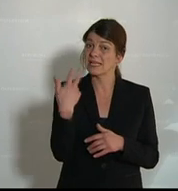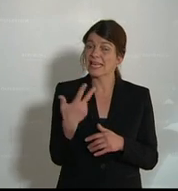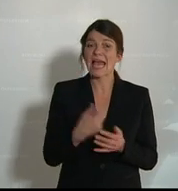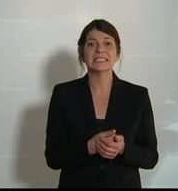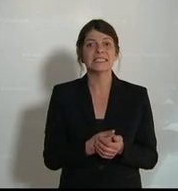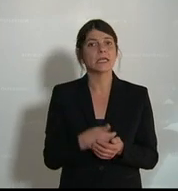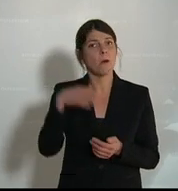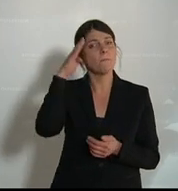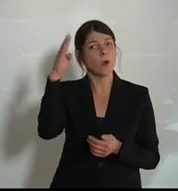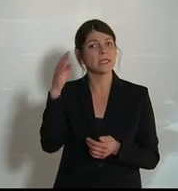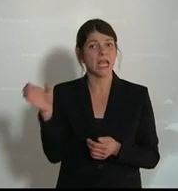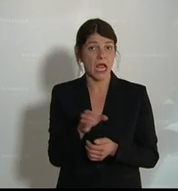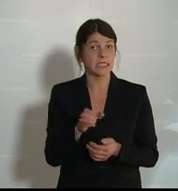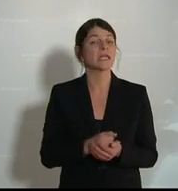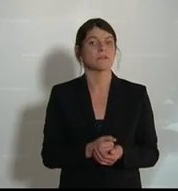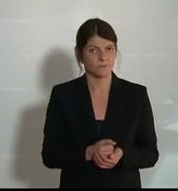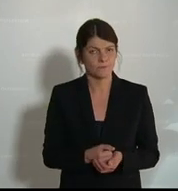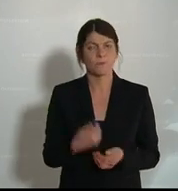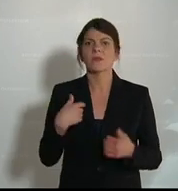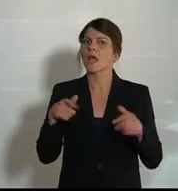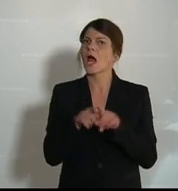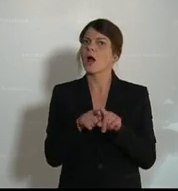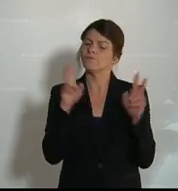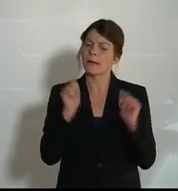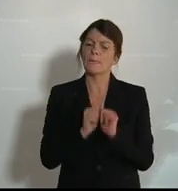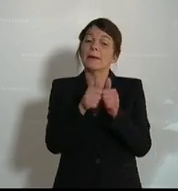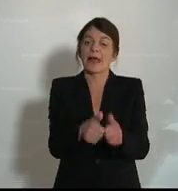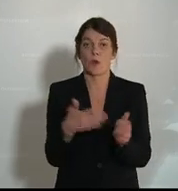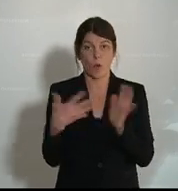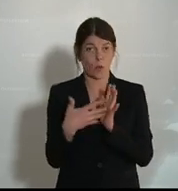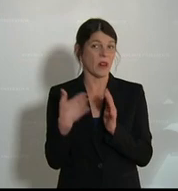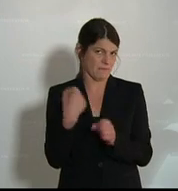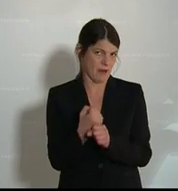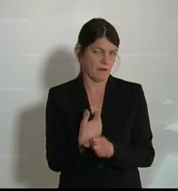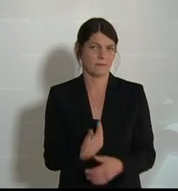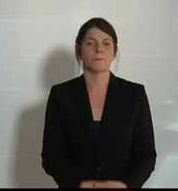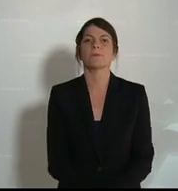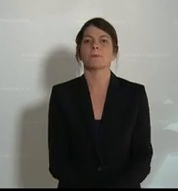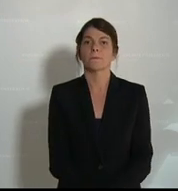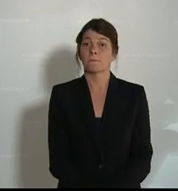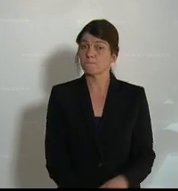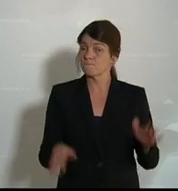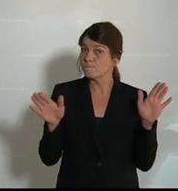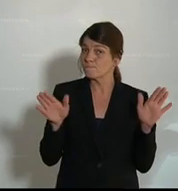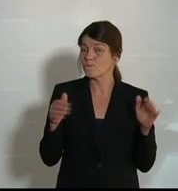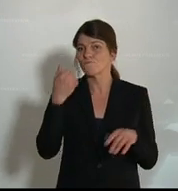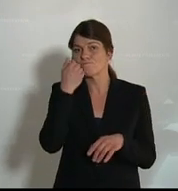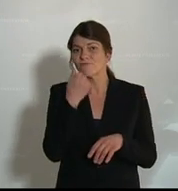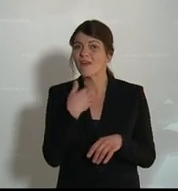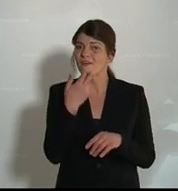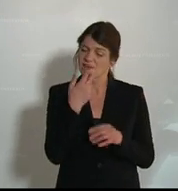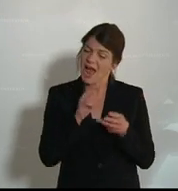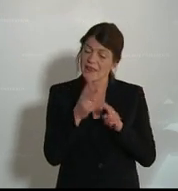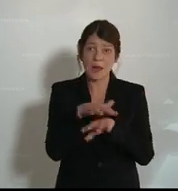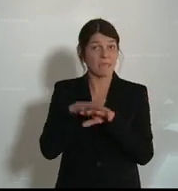Polizeieinsätzen ebenfalls eine begleitende Kontrolle vorgenommen. Ich erlaube mir auch, auf andere